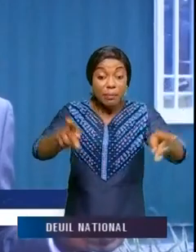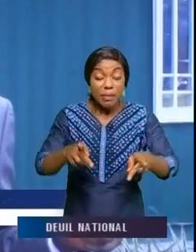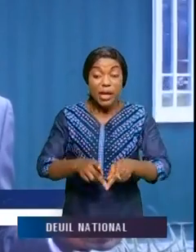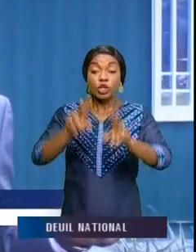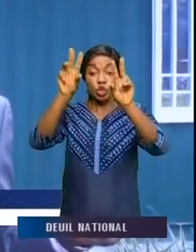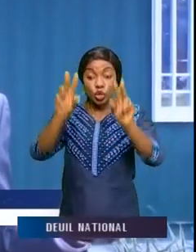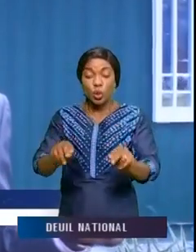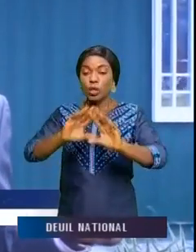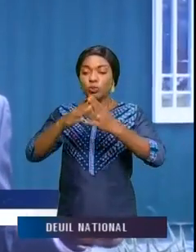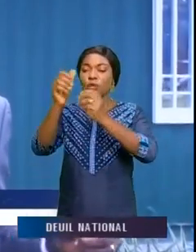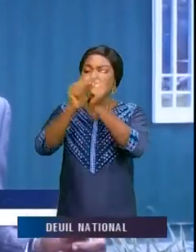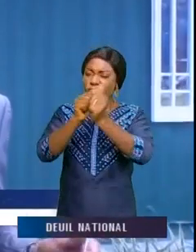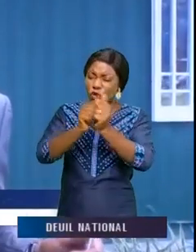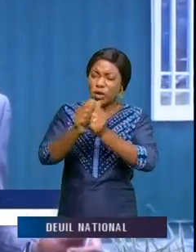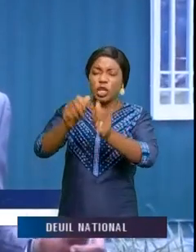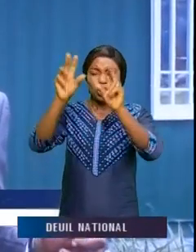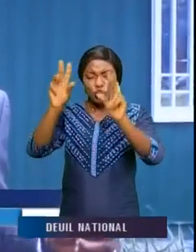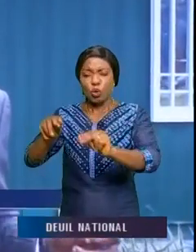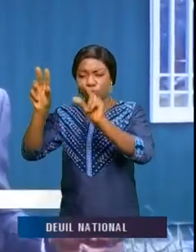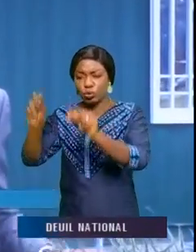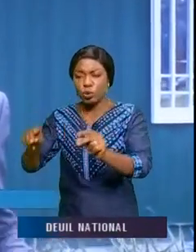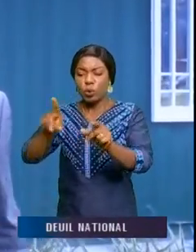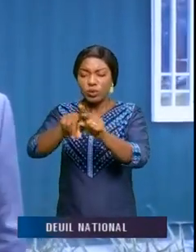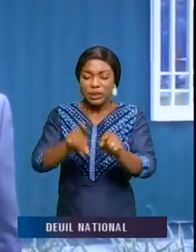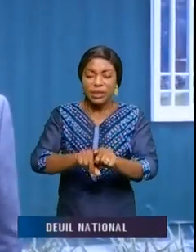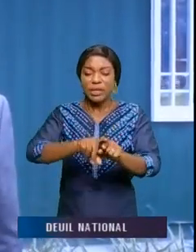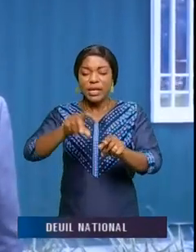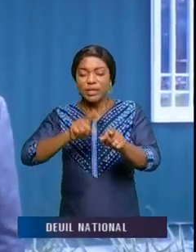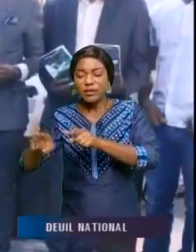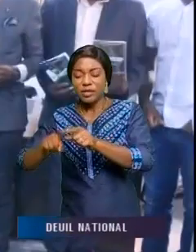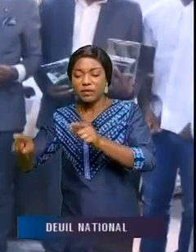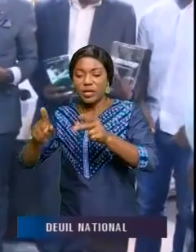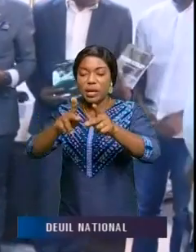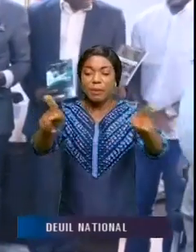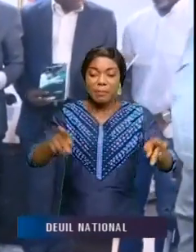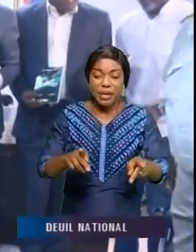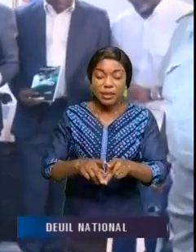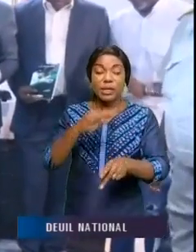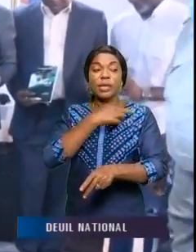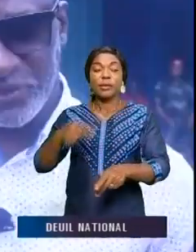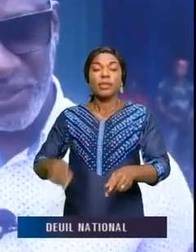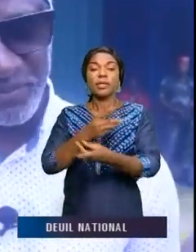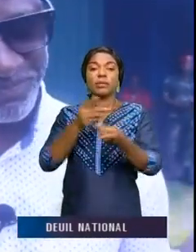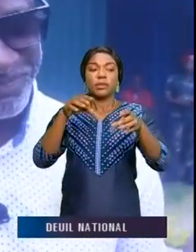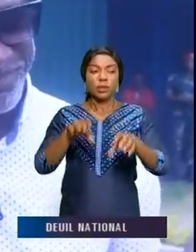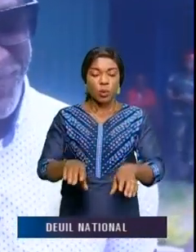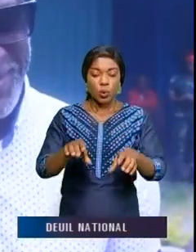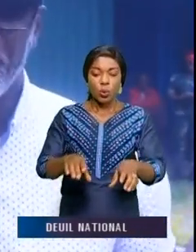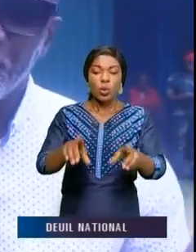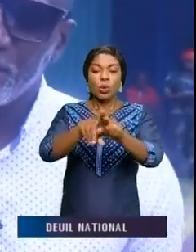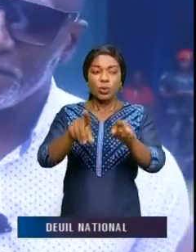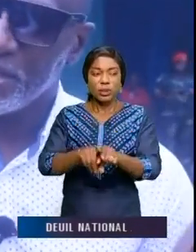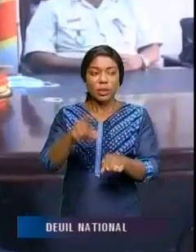airs protégés de la RDC et dans les différents parcs de la République démocratique du Congo. Faisons d'une pierre des coups, Matt Merdok,